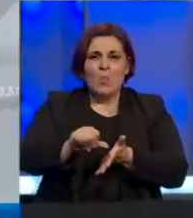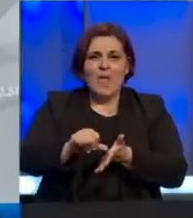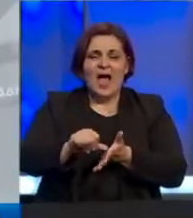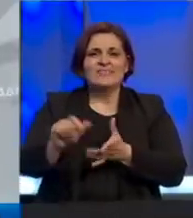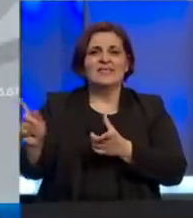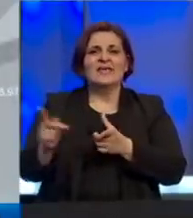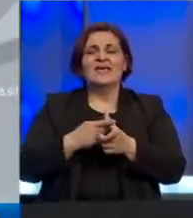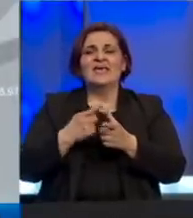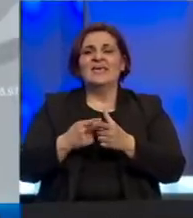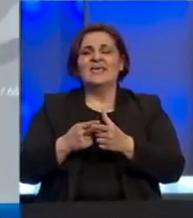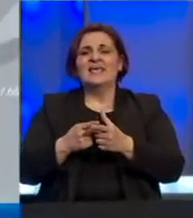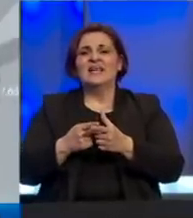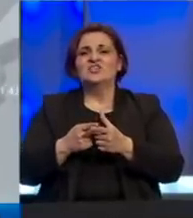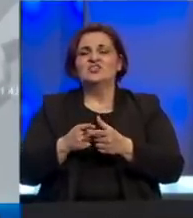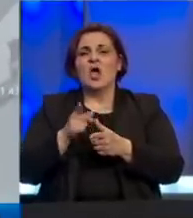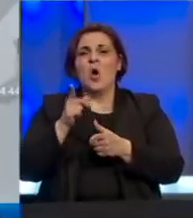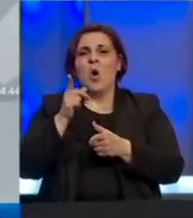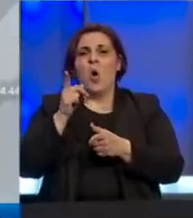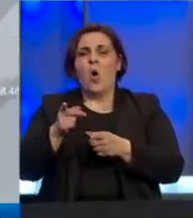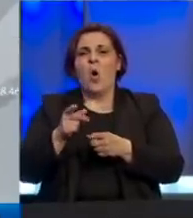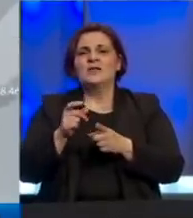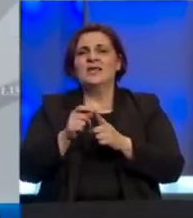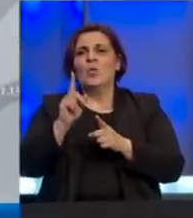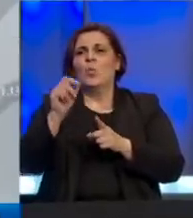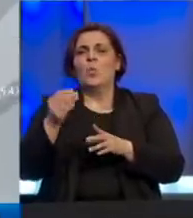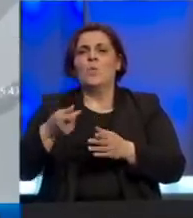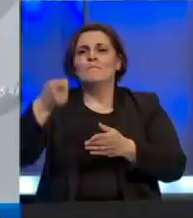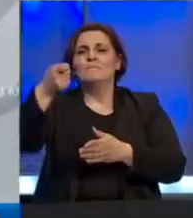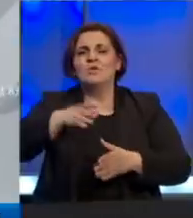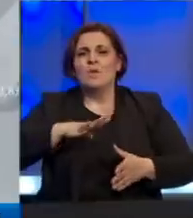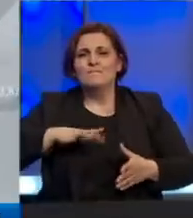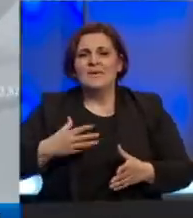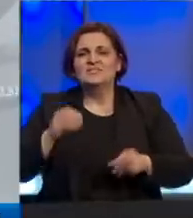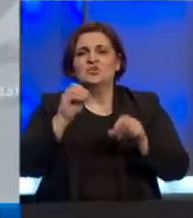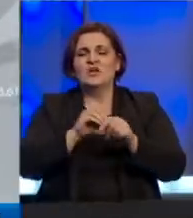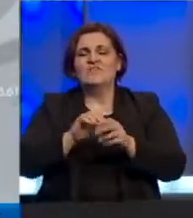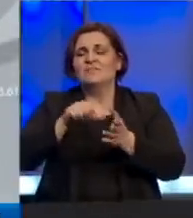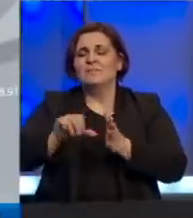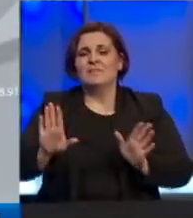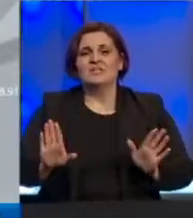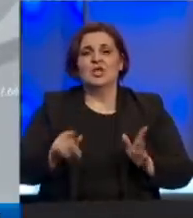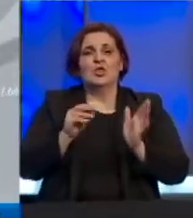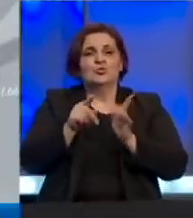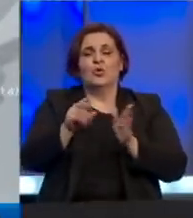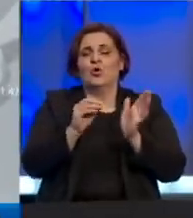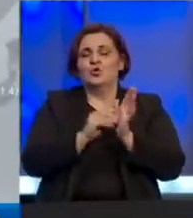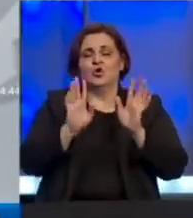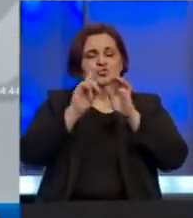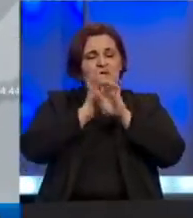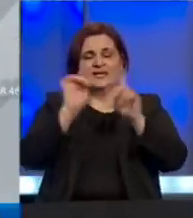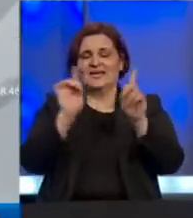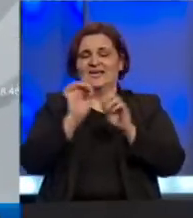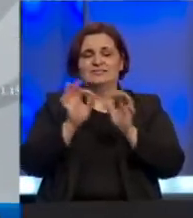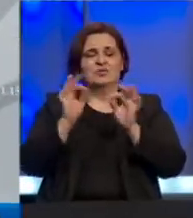direktno na Pio Mio i penzioni fond uplatiti to još nismo